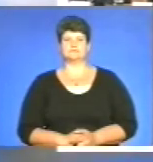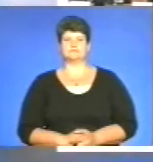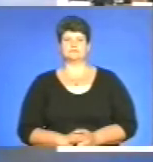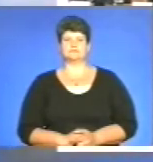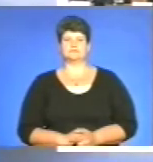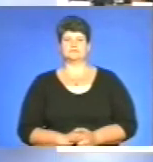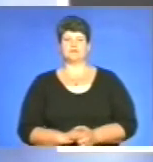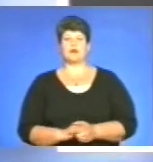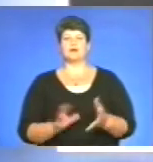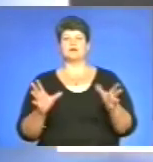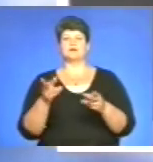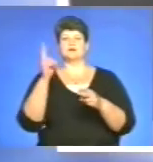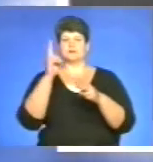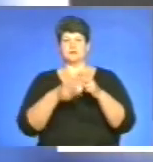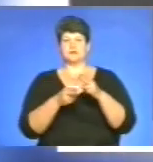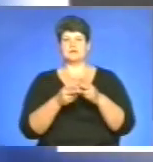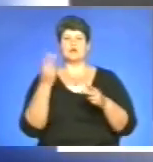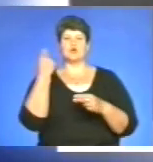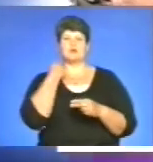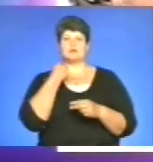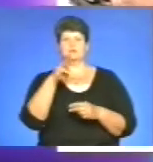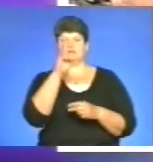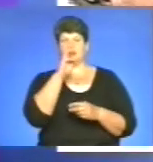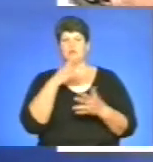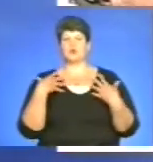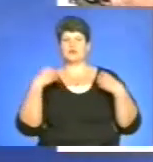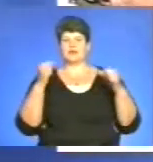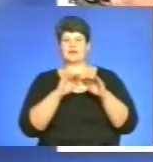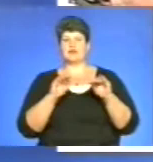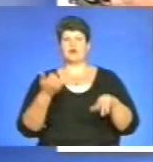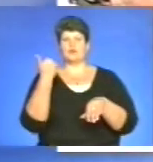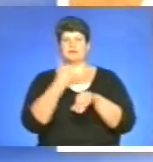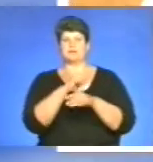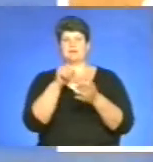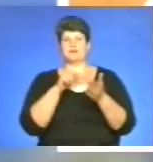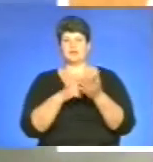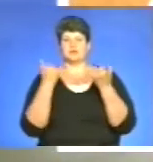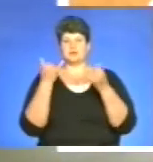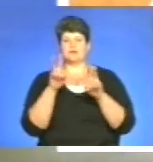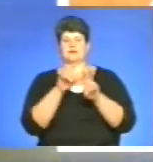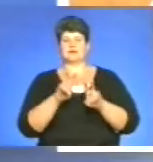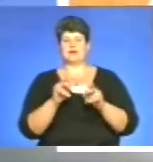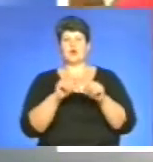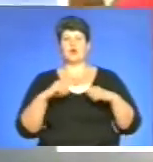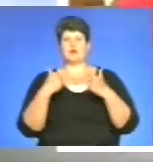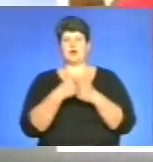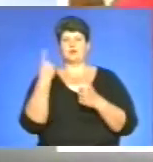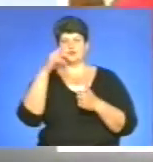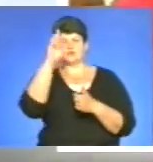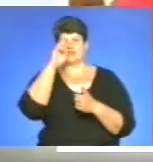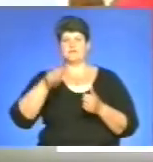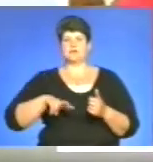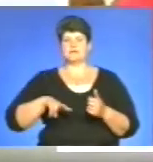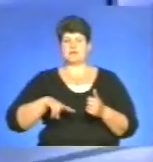Погачення заборгованості, заробітної плати і оздоровлення дітей – головні питання, які розглядали сьогодні на колегії власної державної